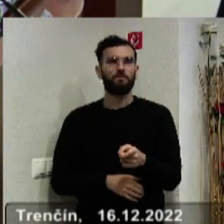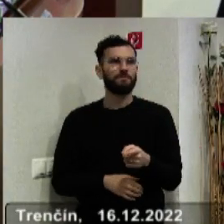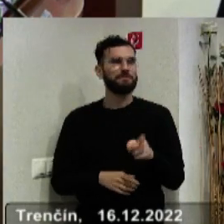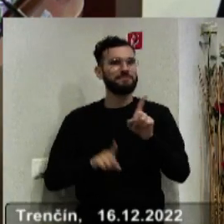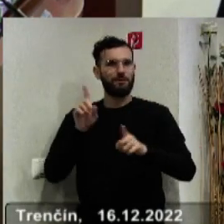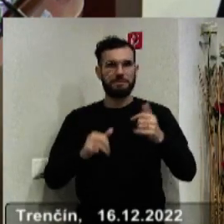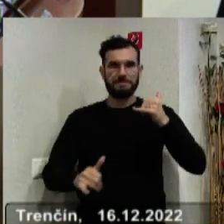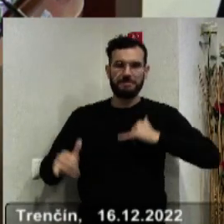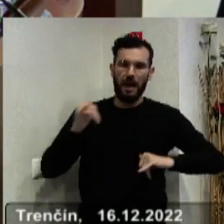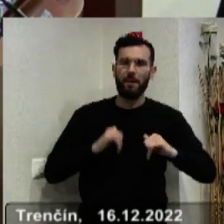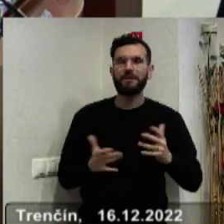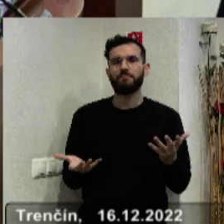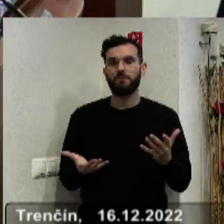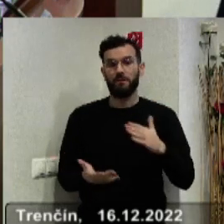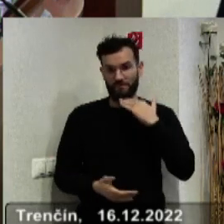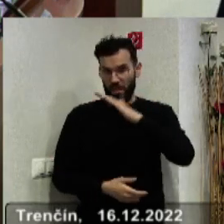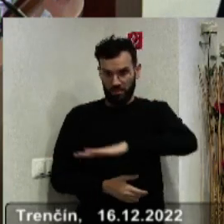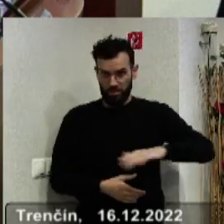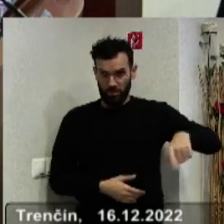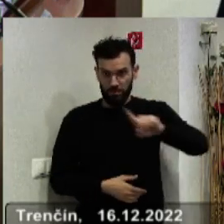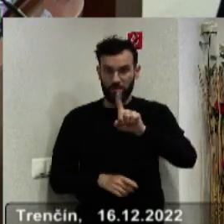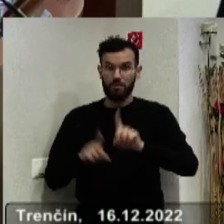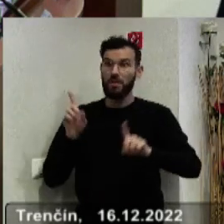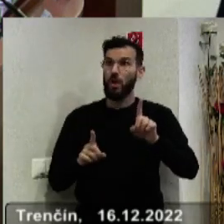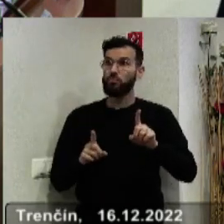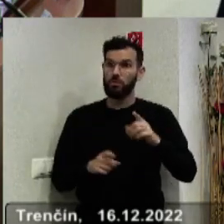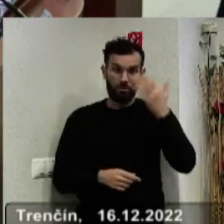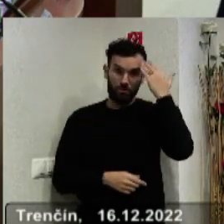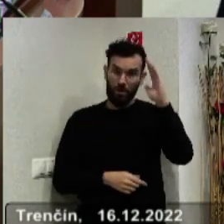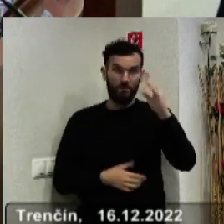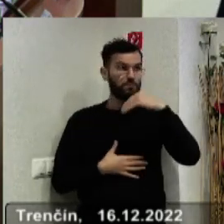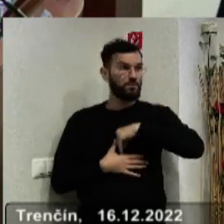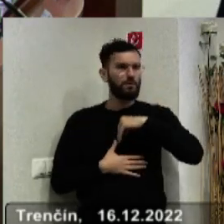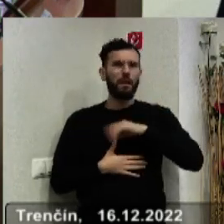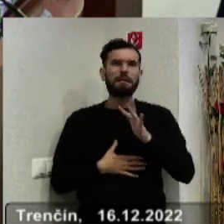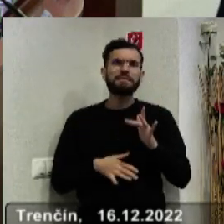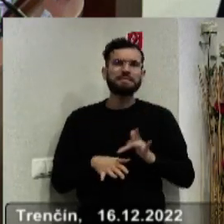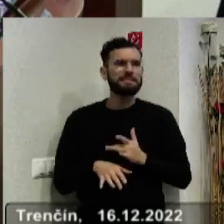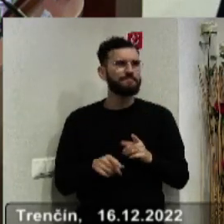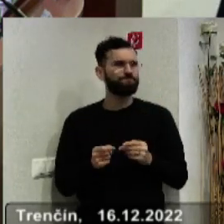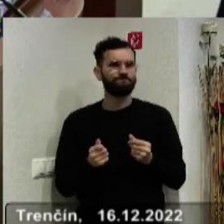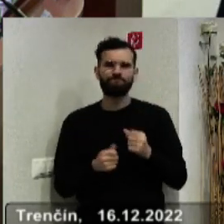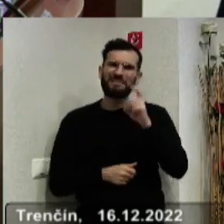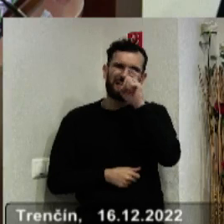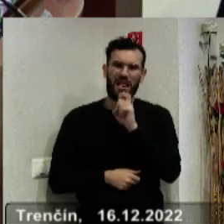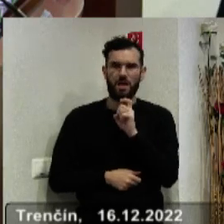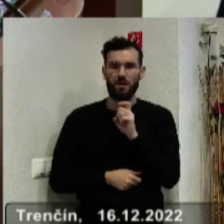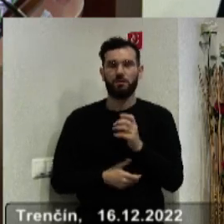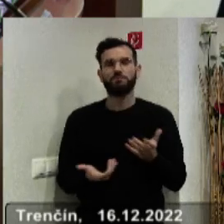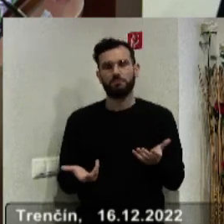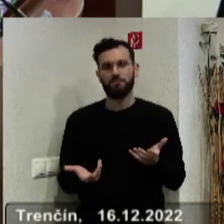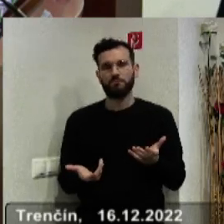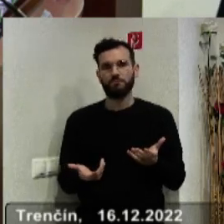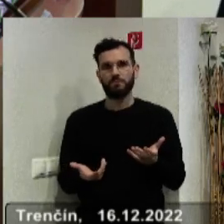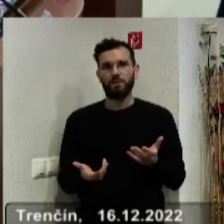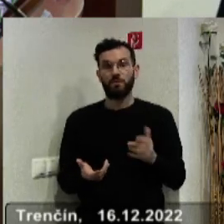spôsobom trpia. Je veľká väčšina detí, ktoré ani nevedia, že im niečo je. iba vedia, že sa cítia zle. Je